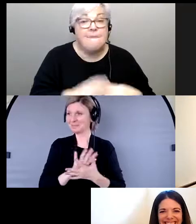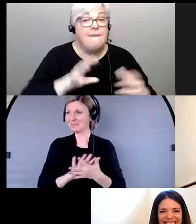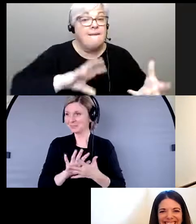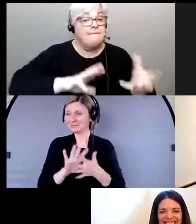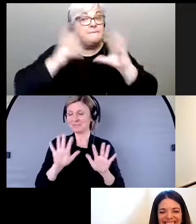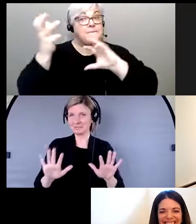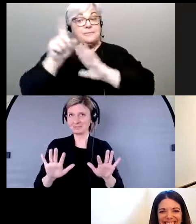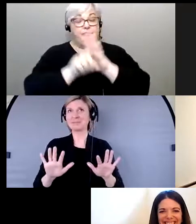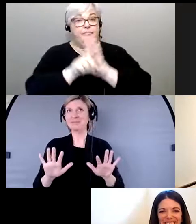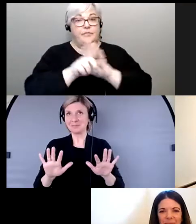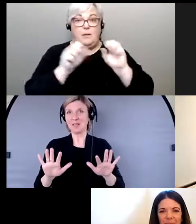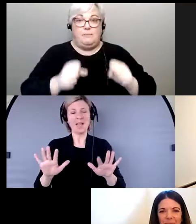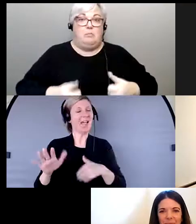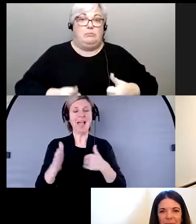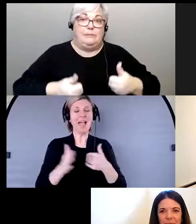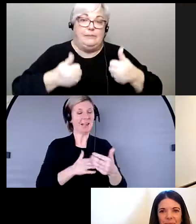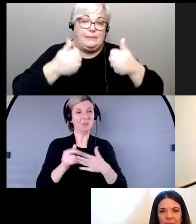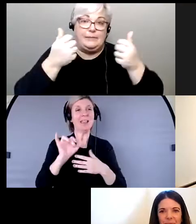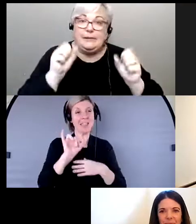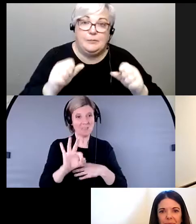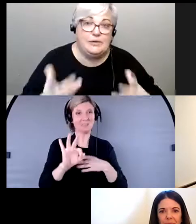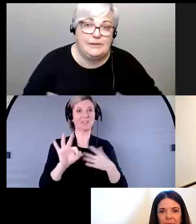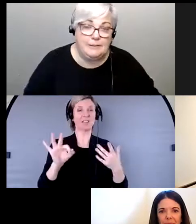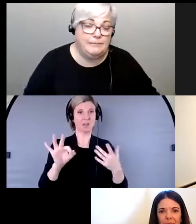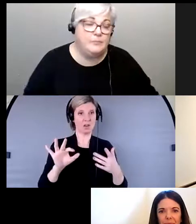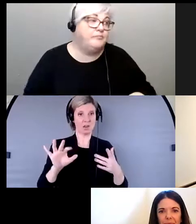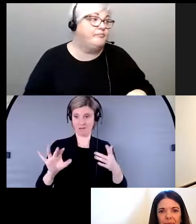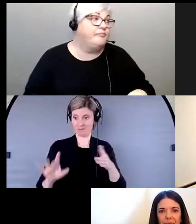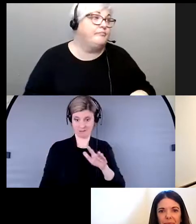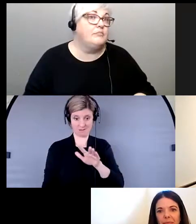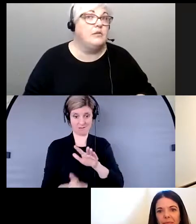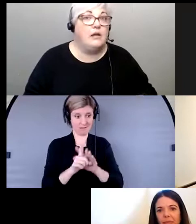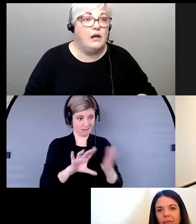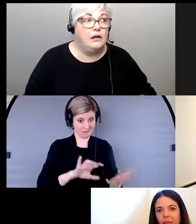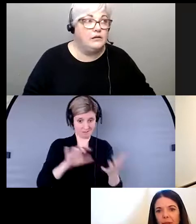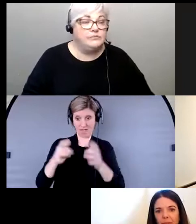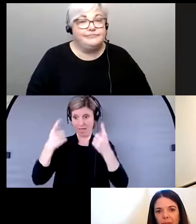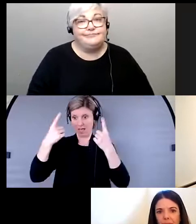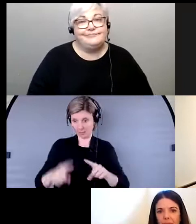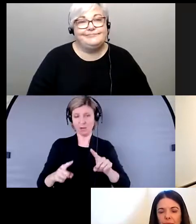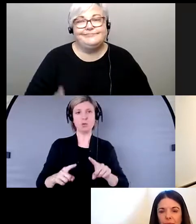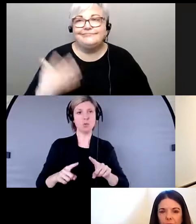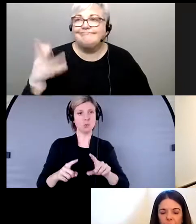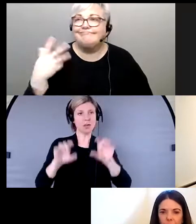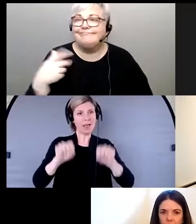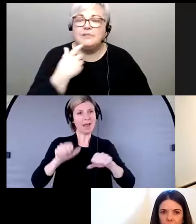vraiment exacerber l'accès au support